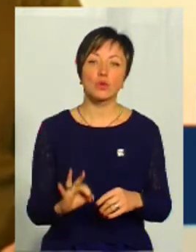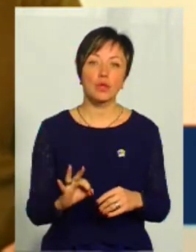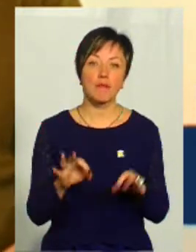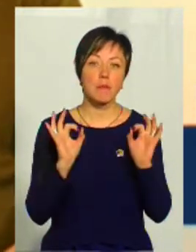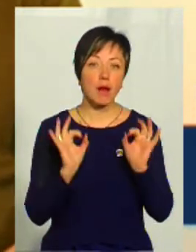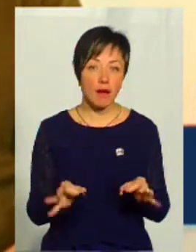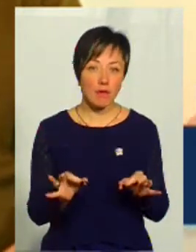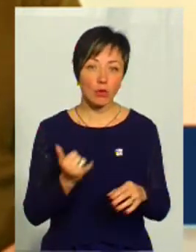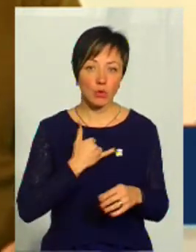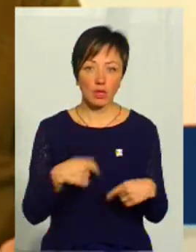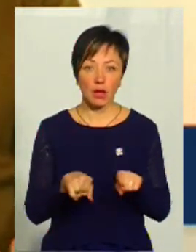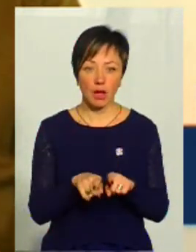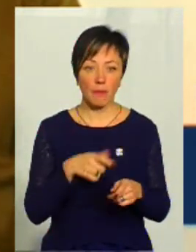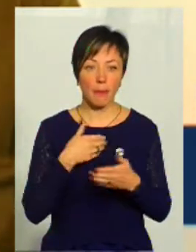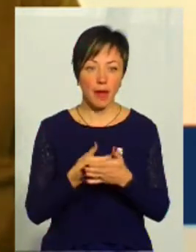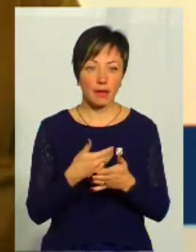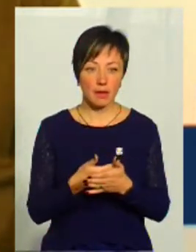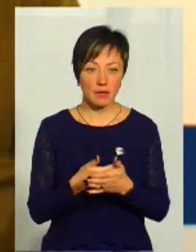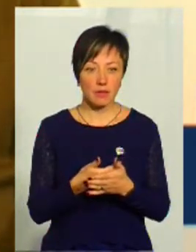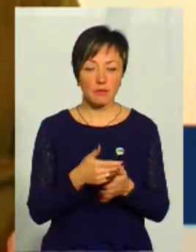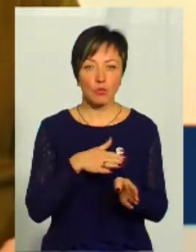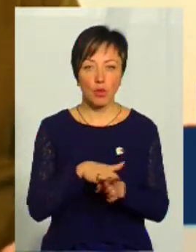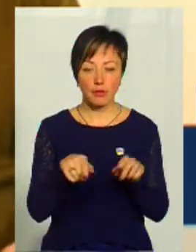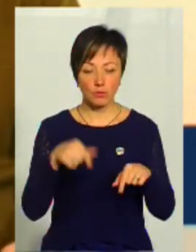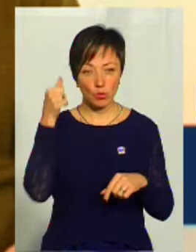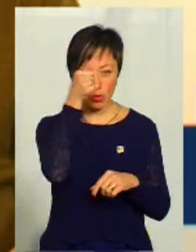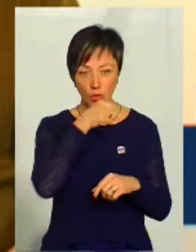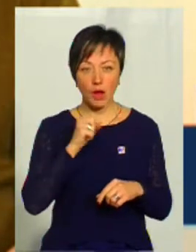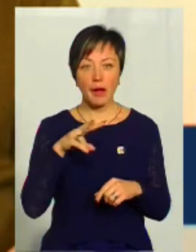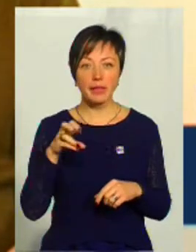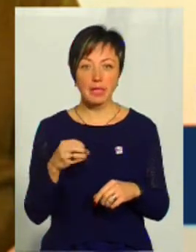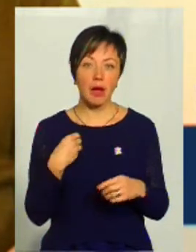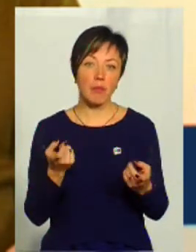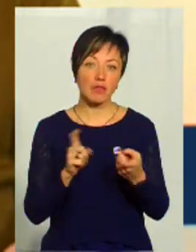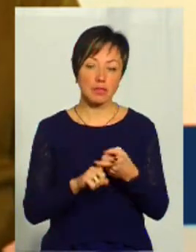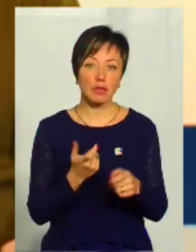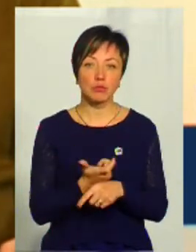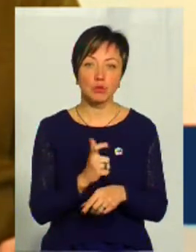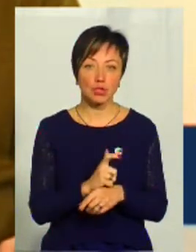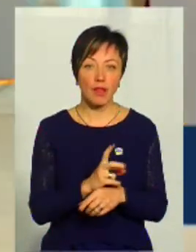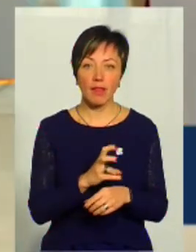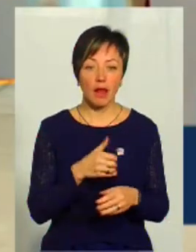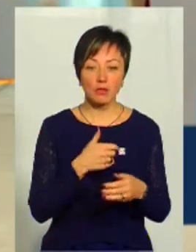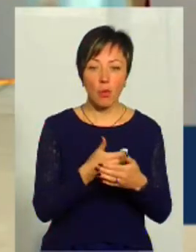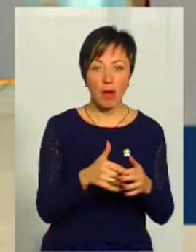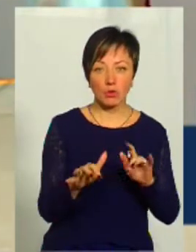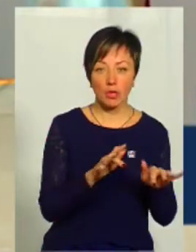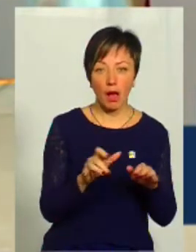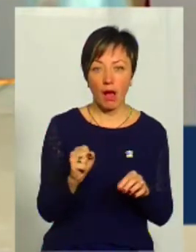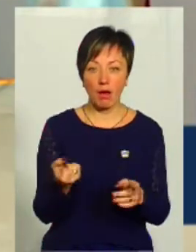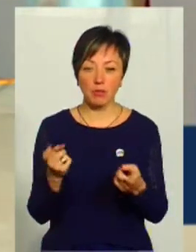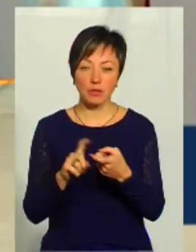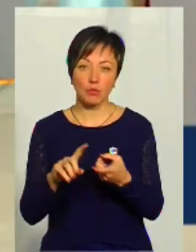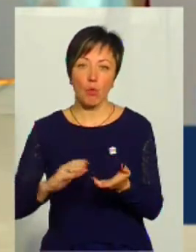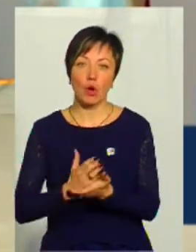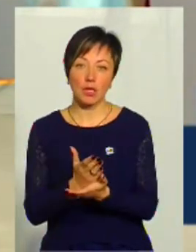права, що в нас така активність відбулася в цьому році. Але я би її пов'язала більше навіть не з громадською діяльністю,